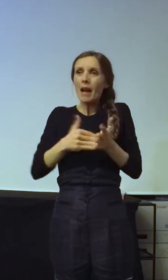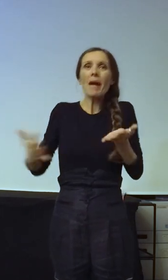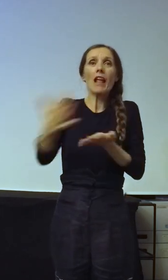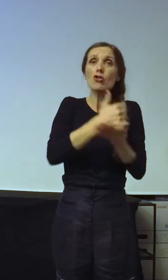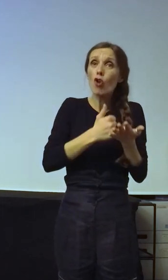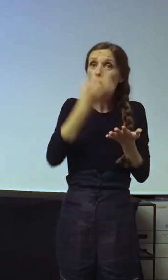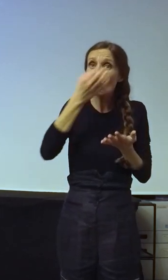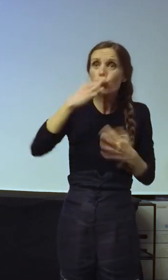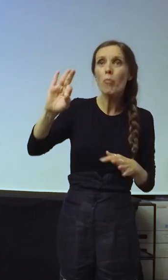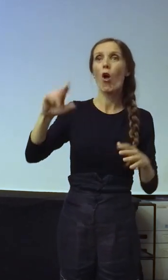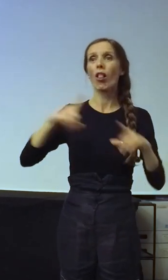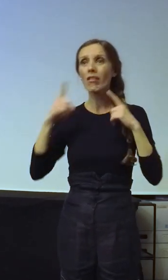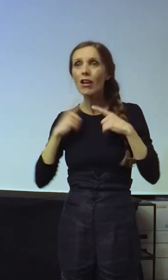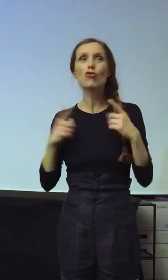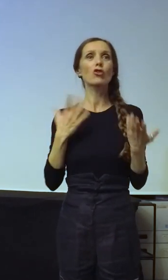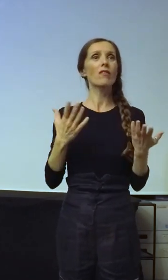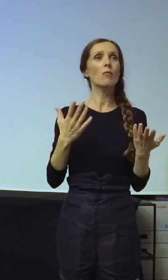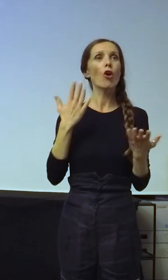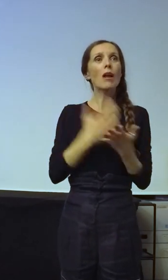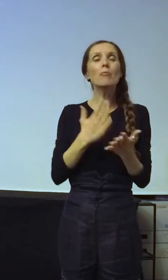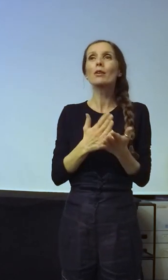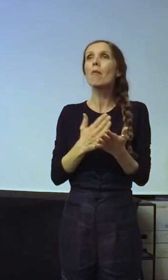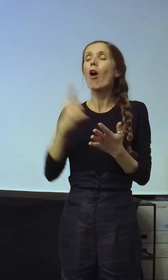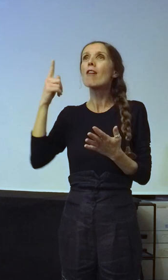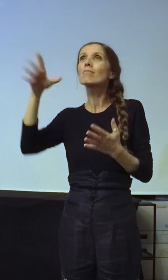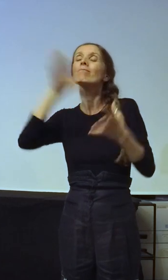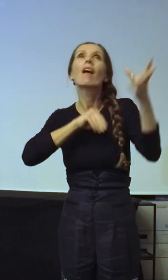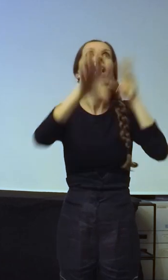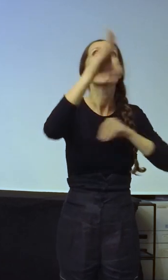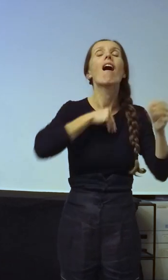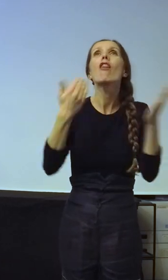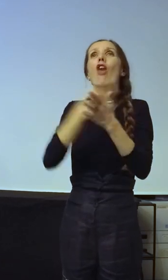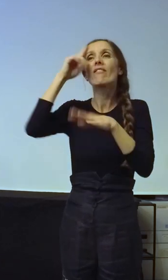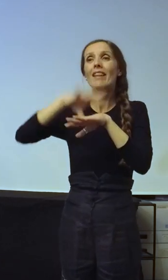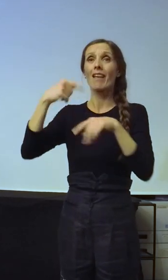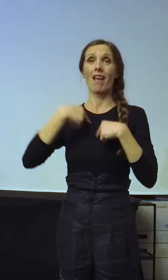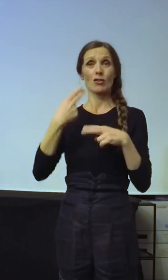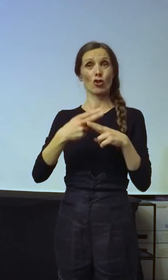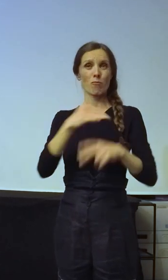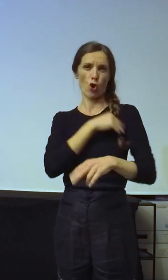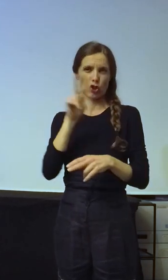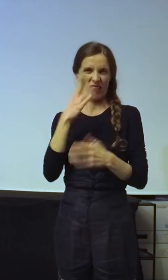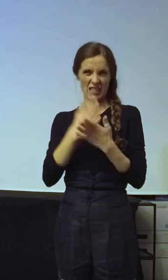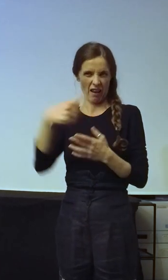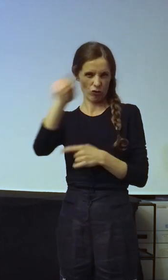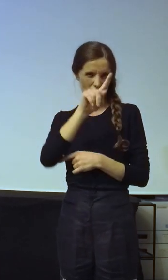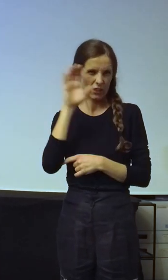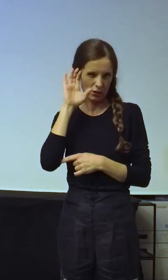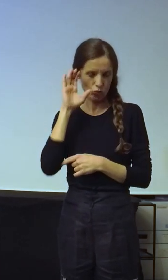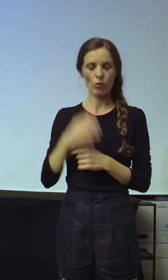živeti ga što bolje i biti što prijemčljiviji za nove ideje. Moje ime je Đorđe Vasiljević, to ste čuli.